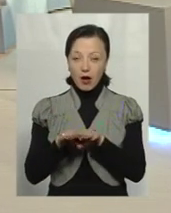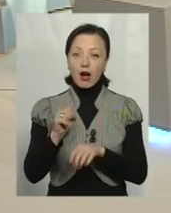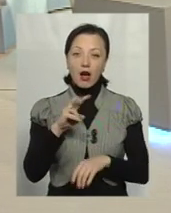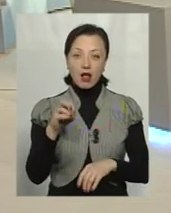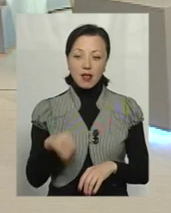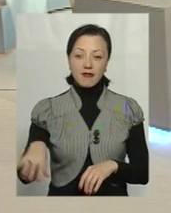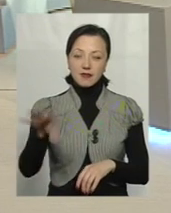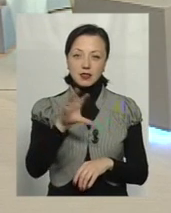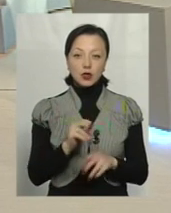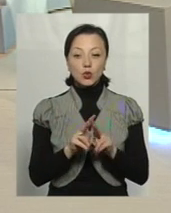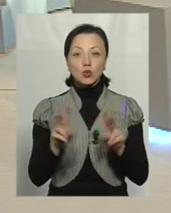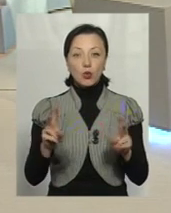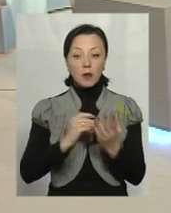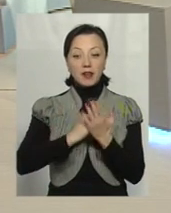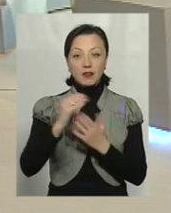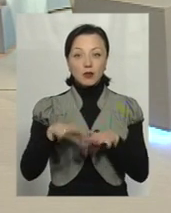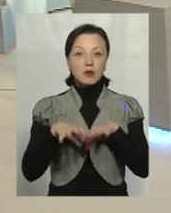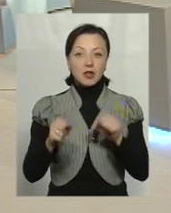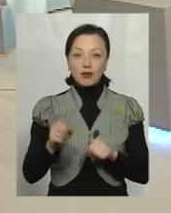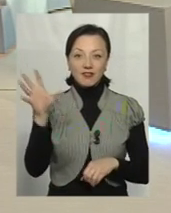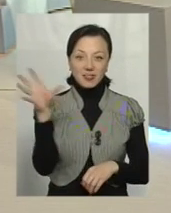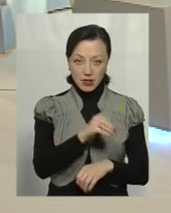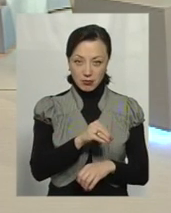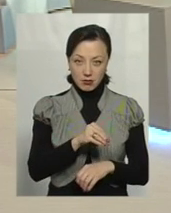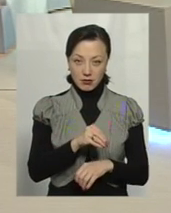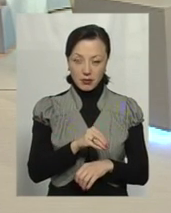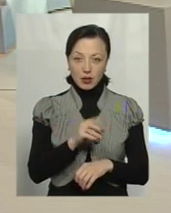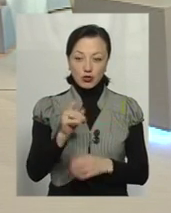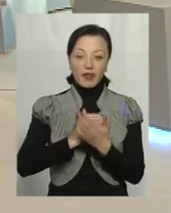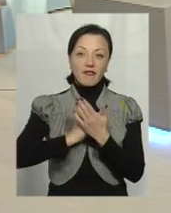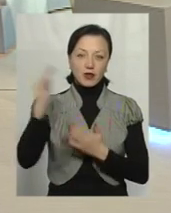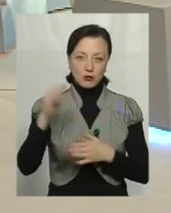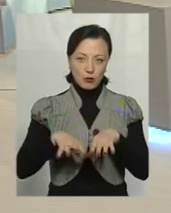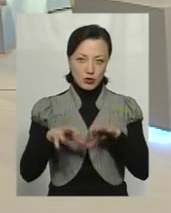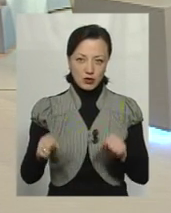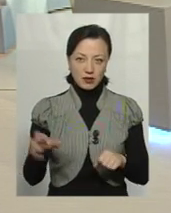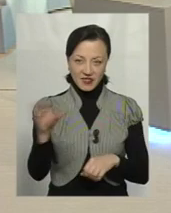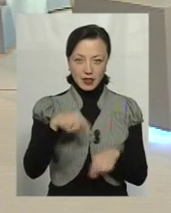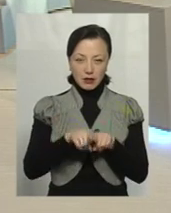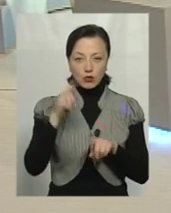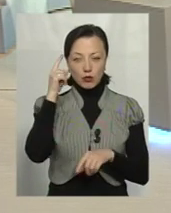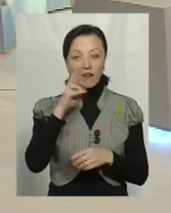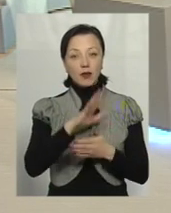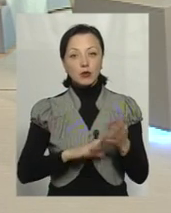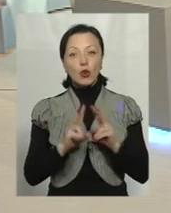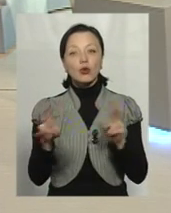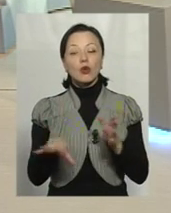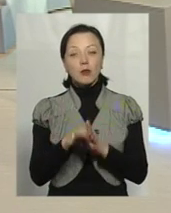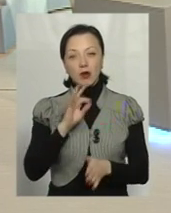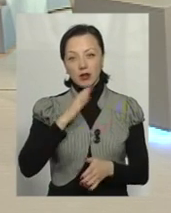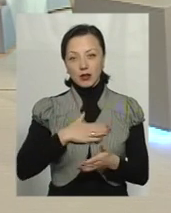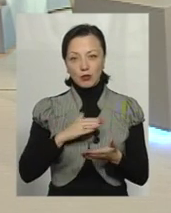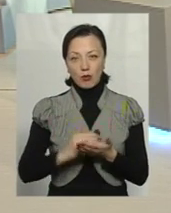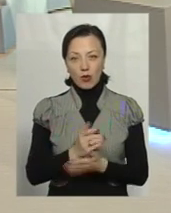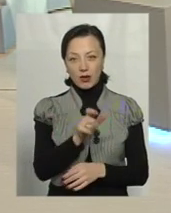але майже всі. А ті, що при найвищих посадах, то всі. Ті, що при найвищих посадах. Але, вибачте, хто обирає наших політиків?